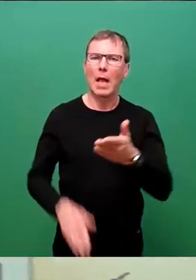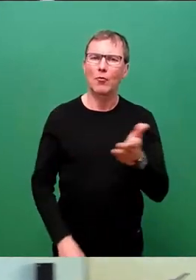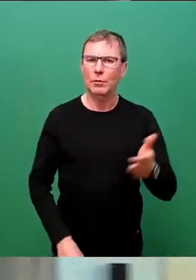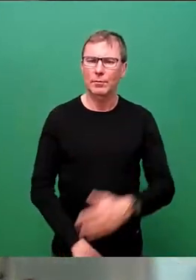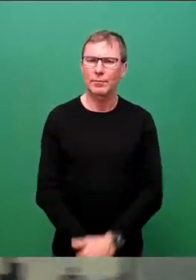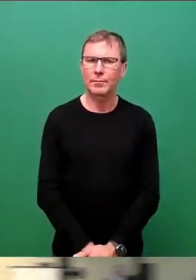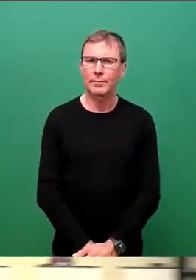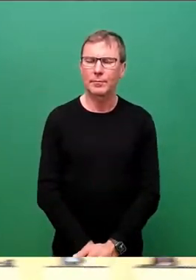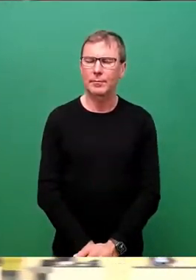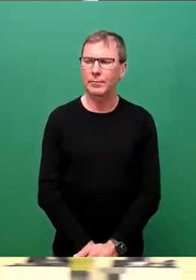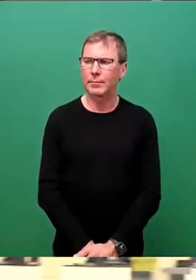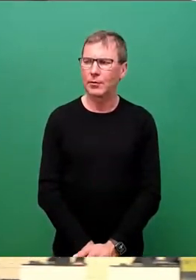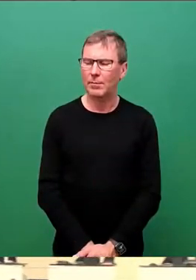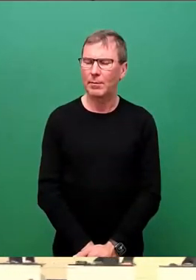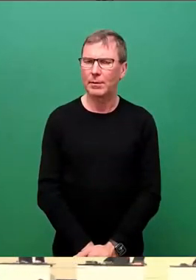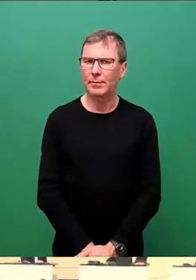Gegenstimmen?